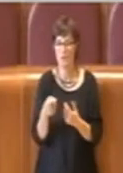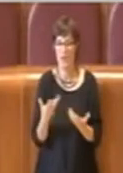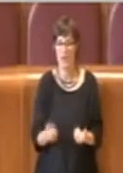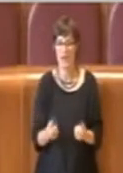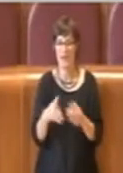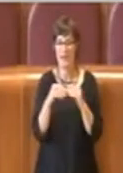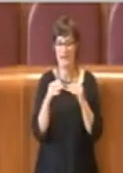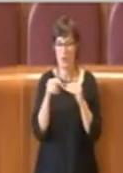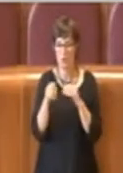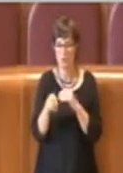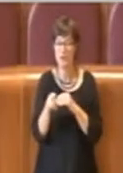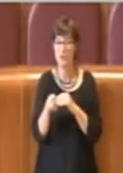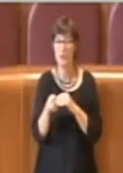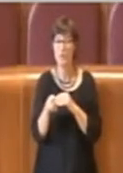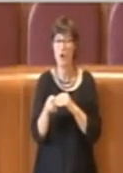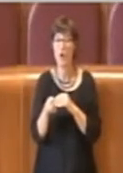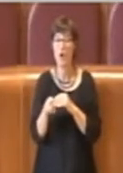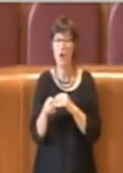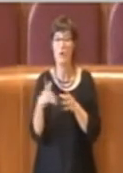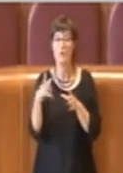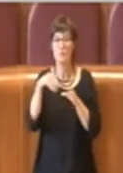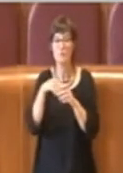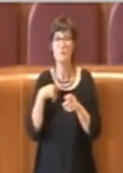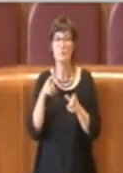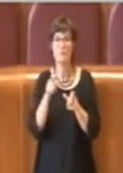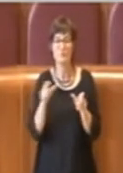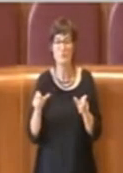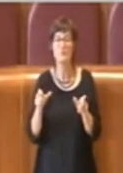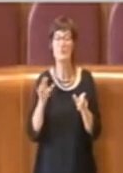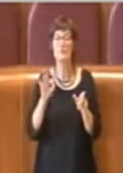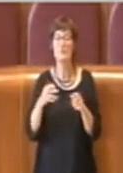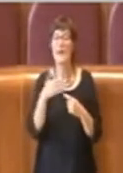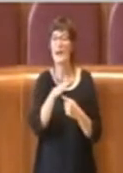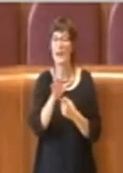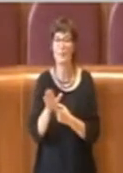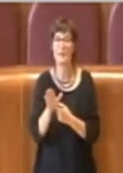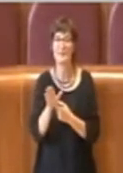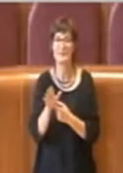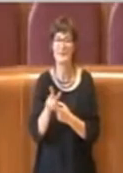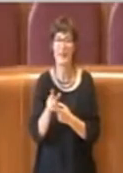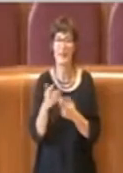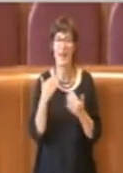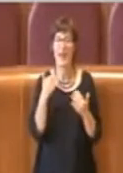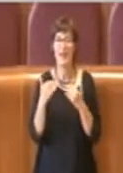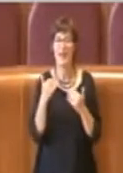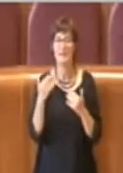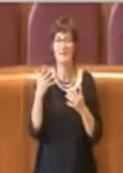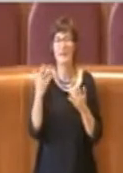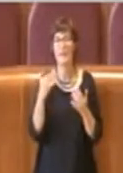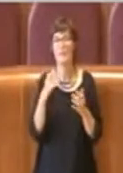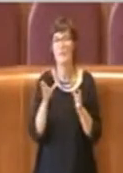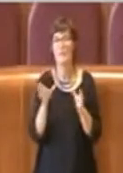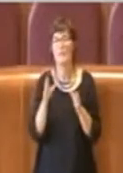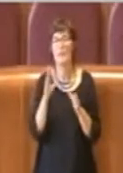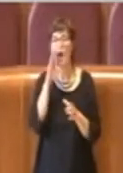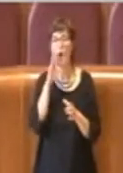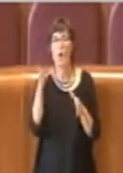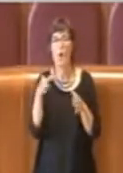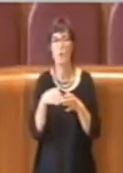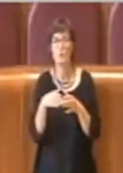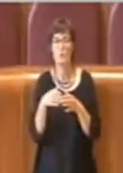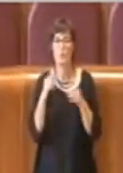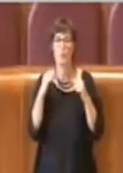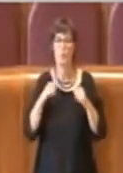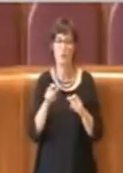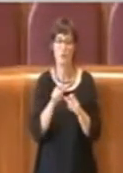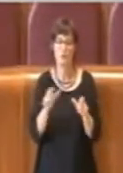soggetti che va a rappresentare l'assemblea della consulta cittadina. Di fatto abbiamo avuto la necessità di riscrivere completamente